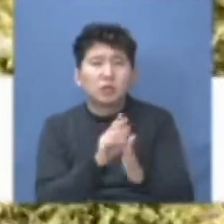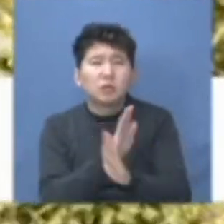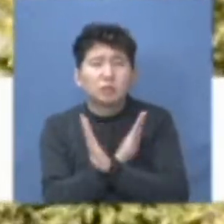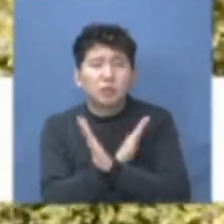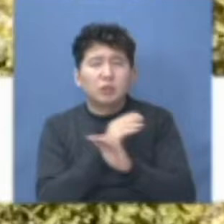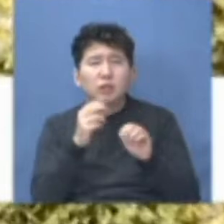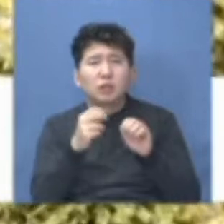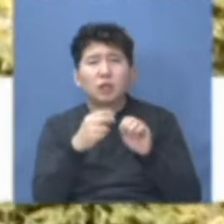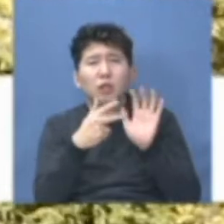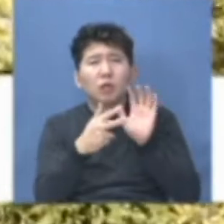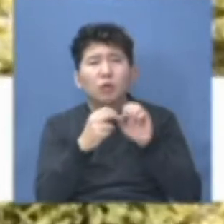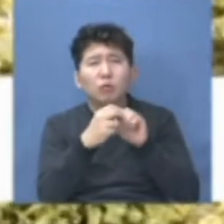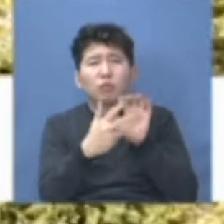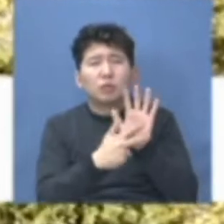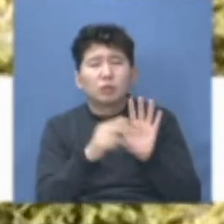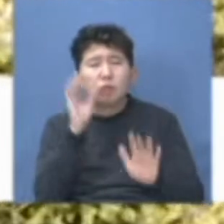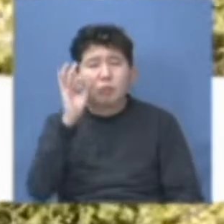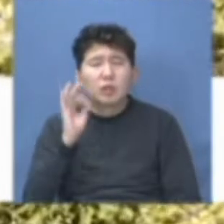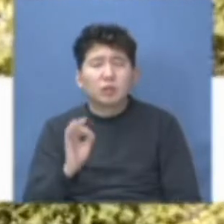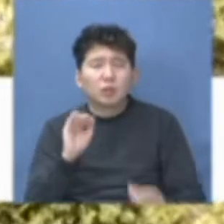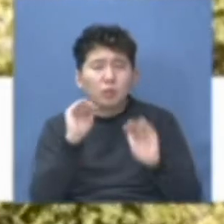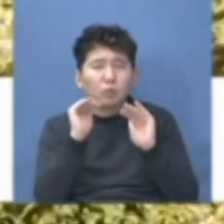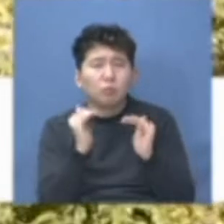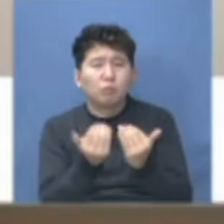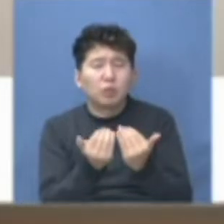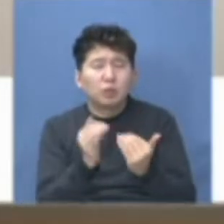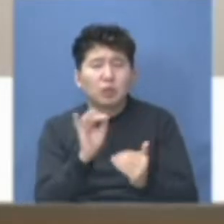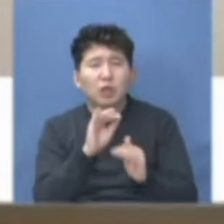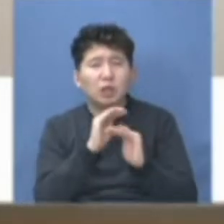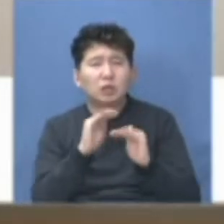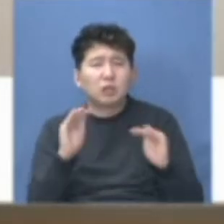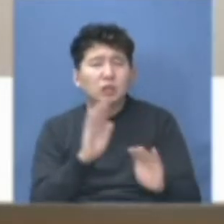деген. Өрткезінде балылар өлімі де тіркелмеген көрінет.